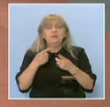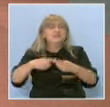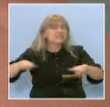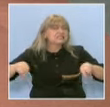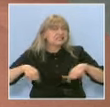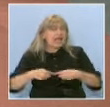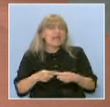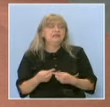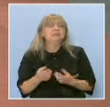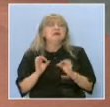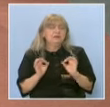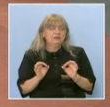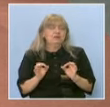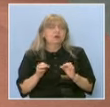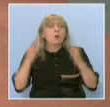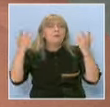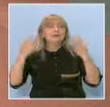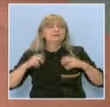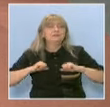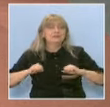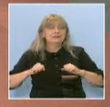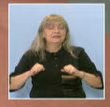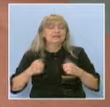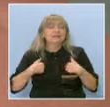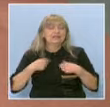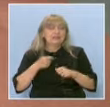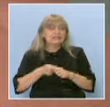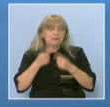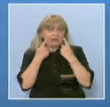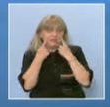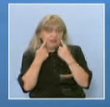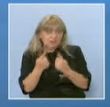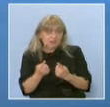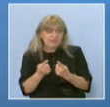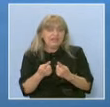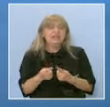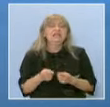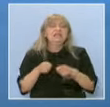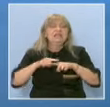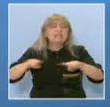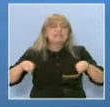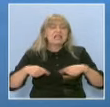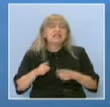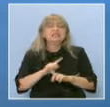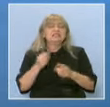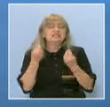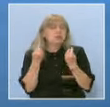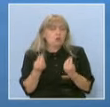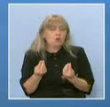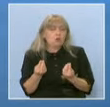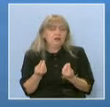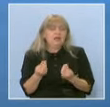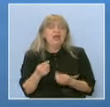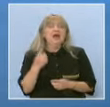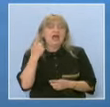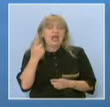обстановка. Например, математическата гимназия на нас направи наблюдение, че просто стаите не са толкова хубави, а пък е